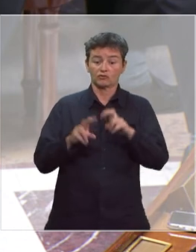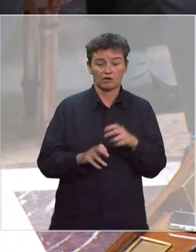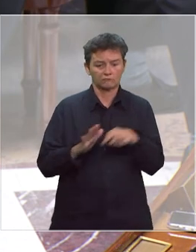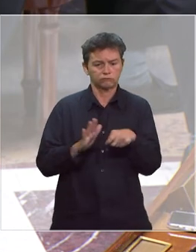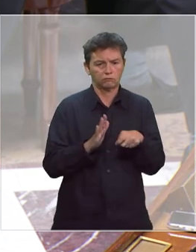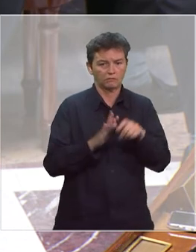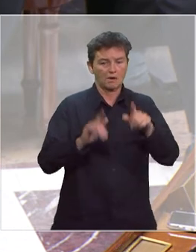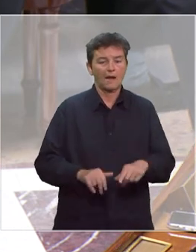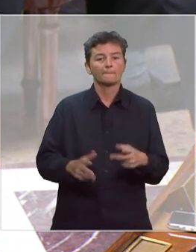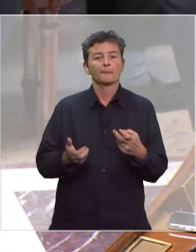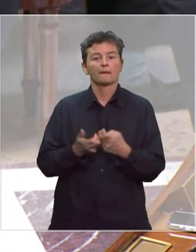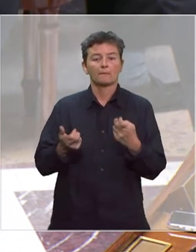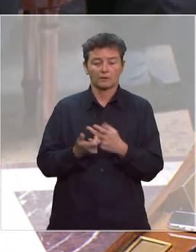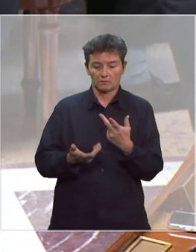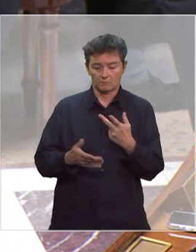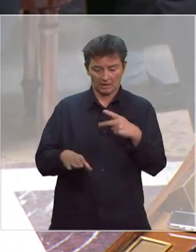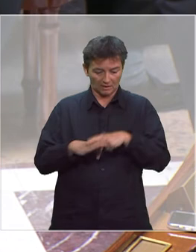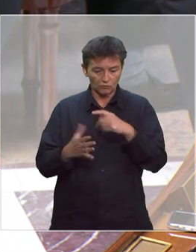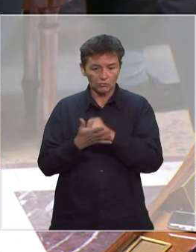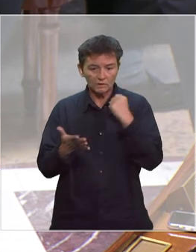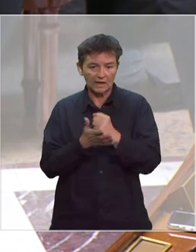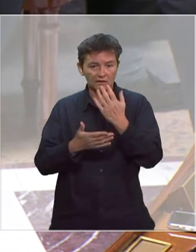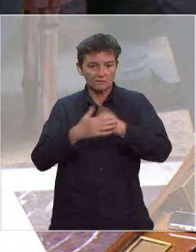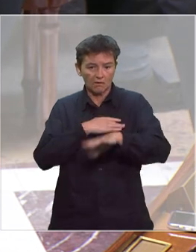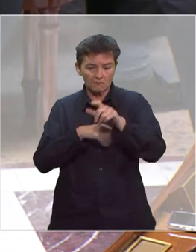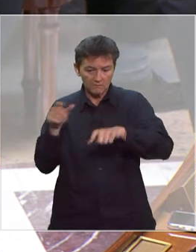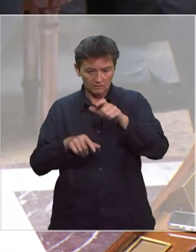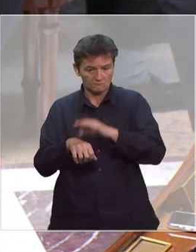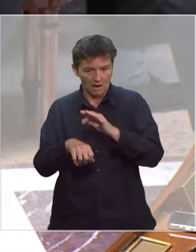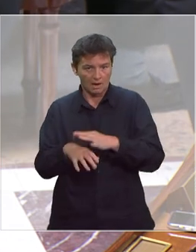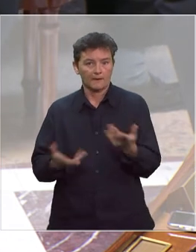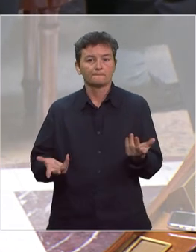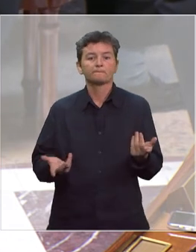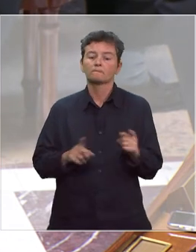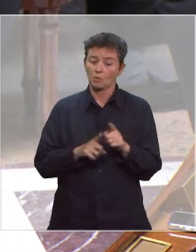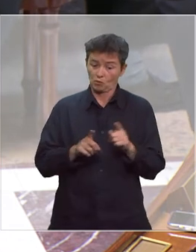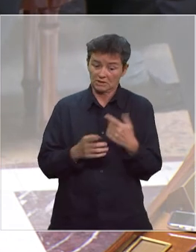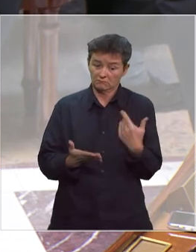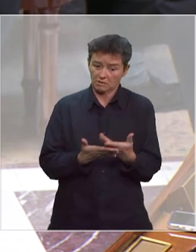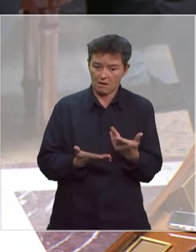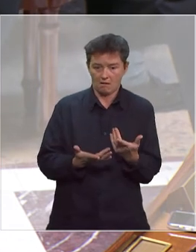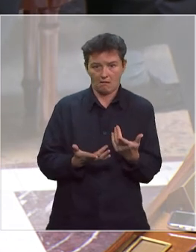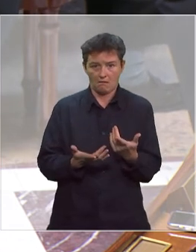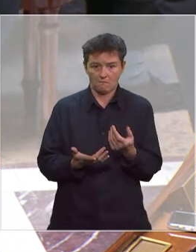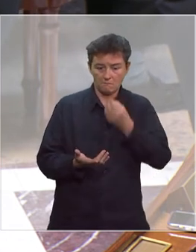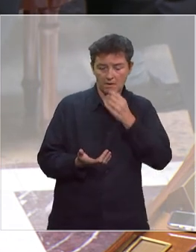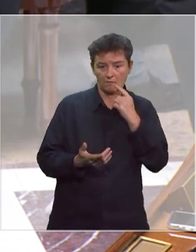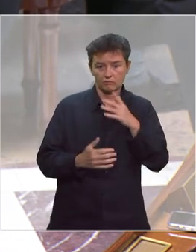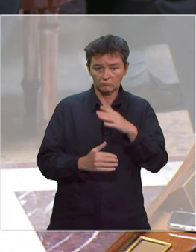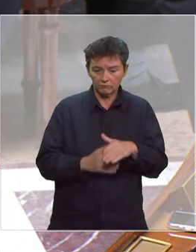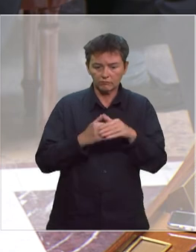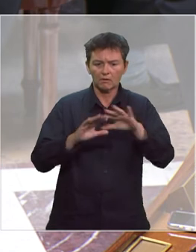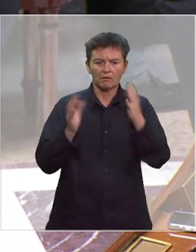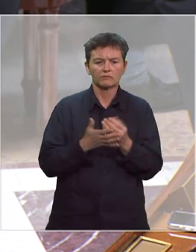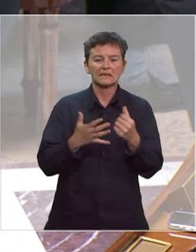notamment des débuts de tests cliniques. C'est ce qui nous a permis aussi de soutenir au travers de 16